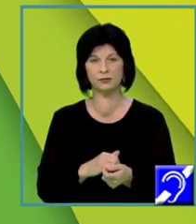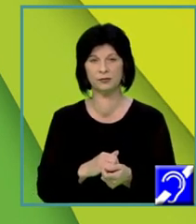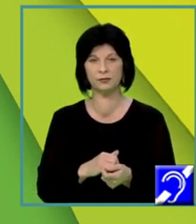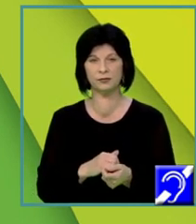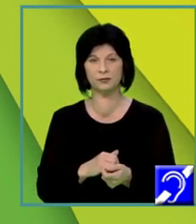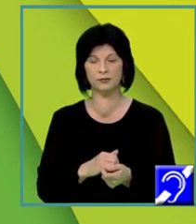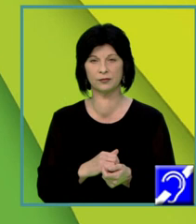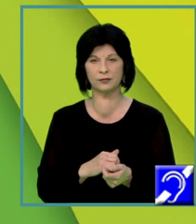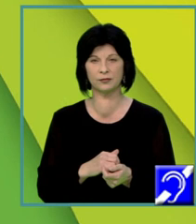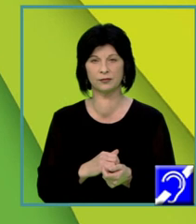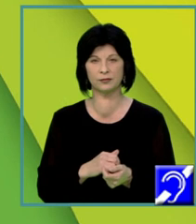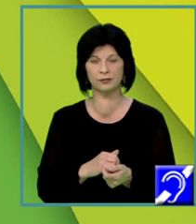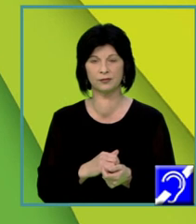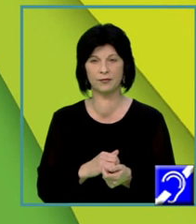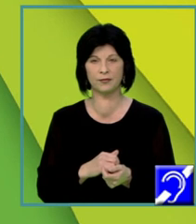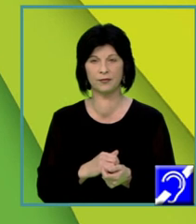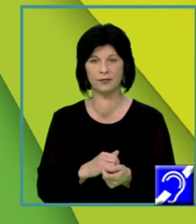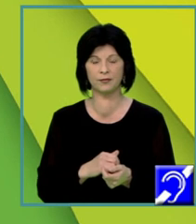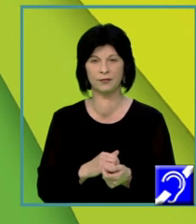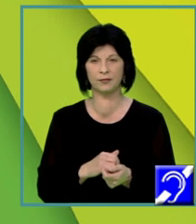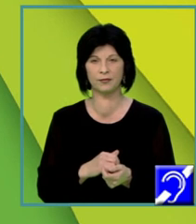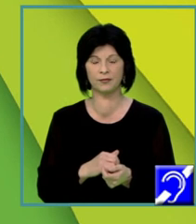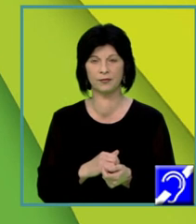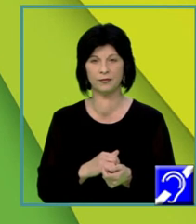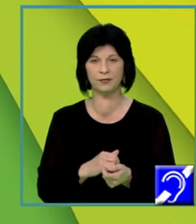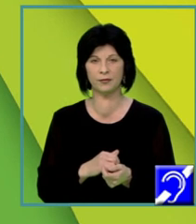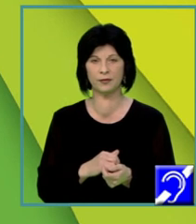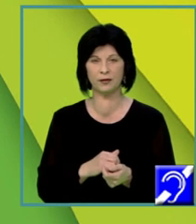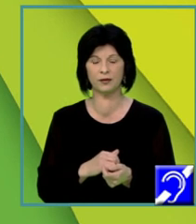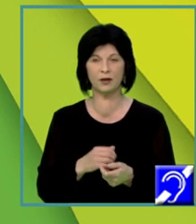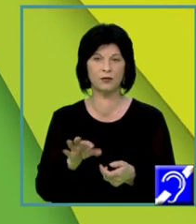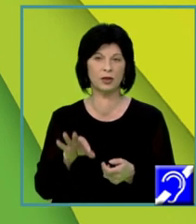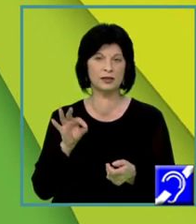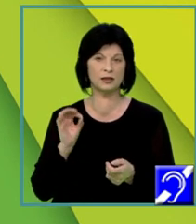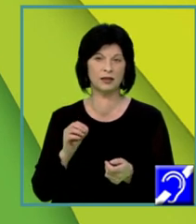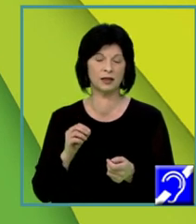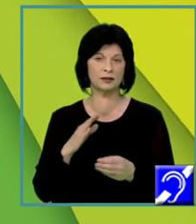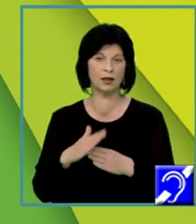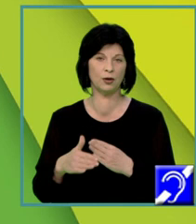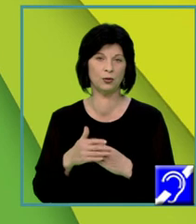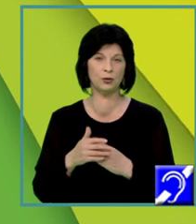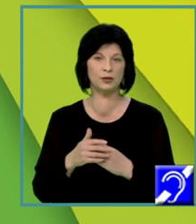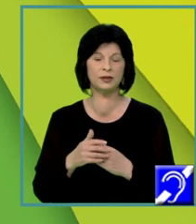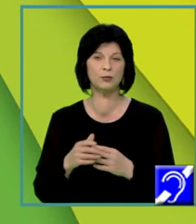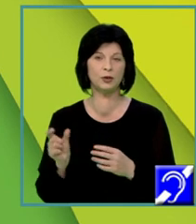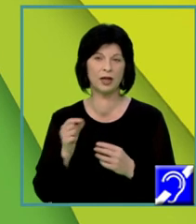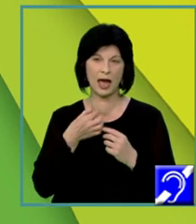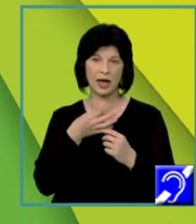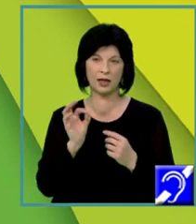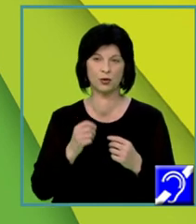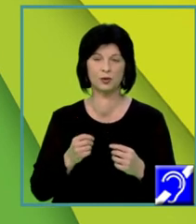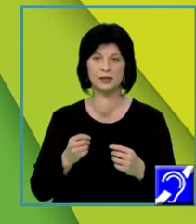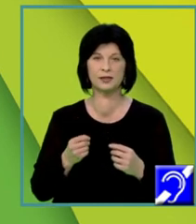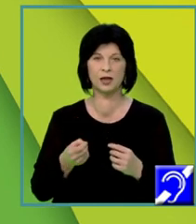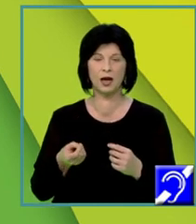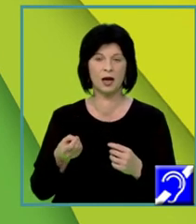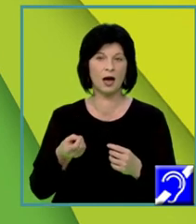era foarte tare, fiind plină cu păr de cal. Voi selecta doar ultimul enunț. Am practicat cu plăcere acest sport. Secvențele pe